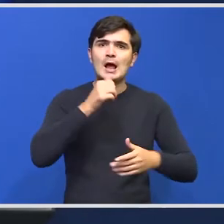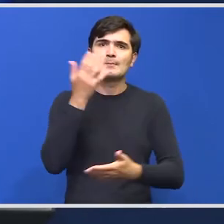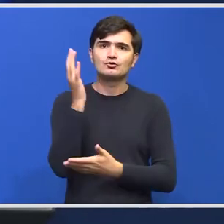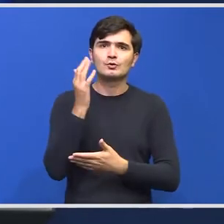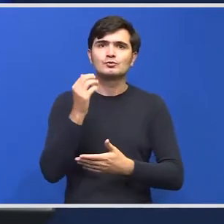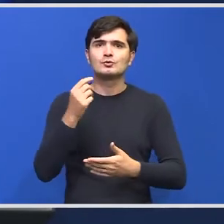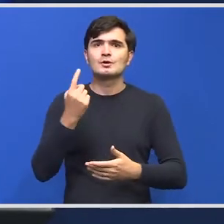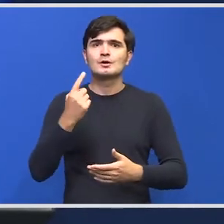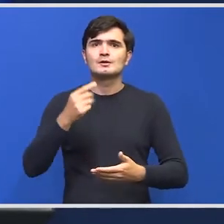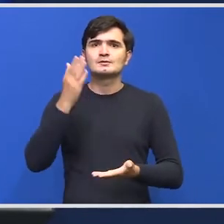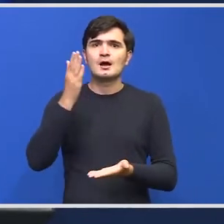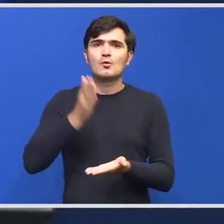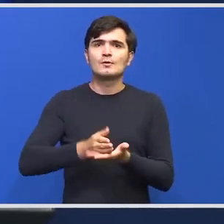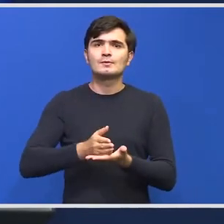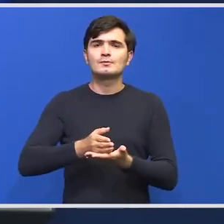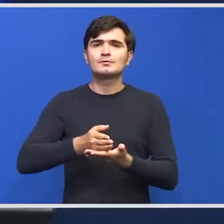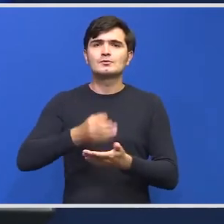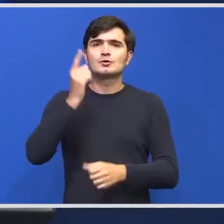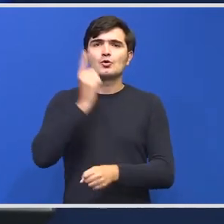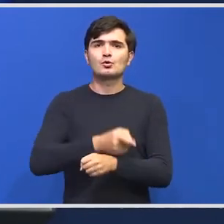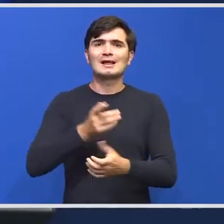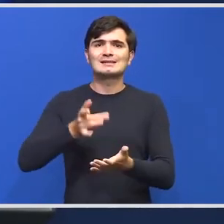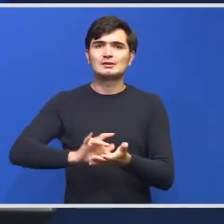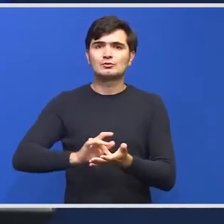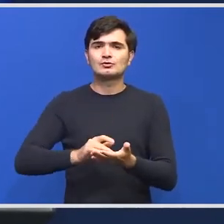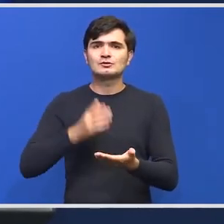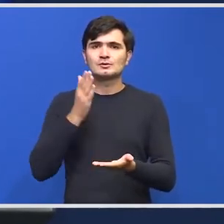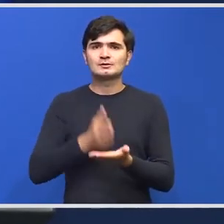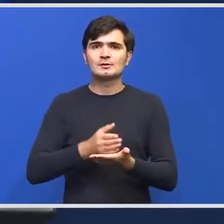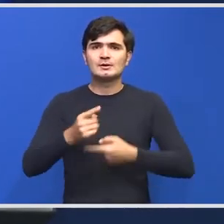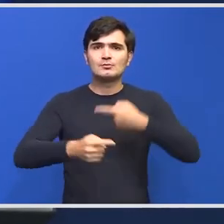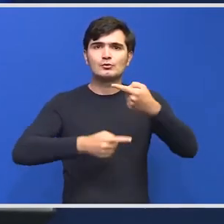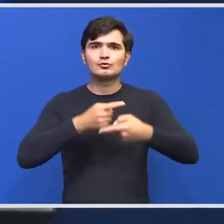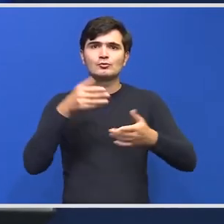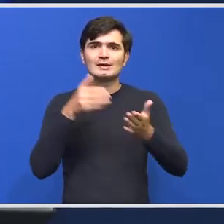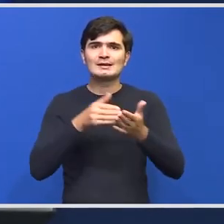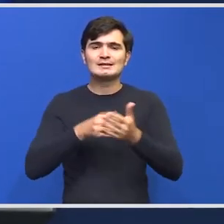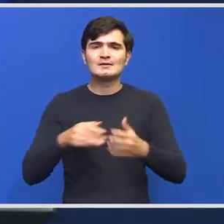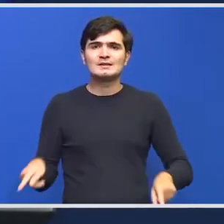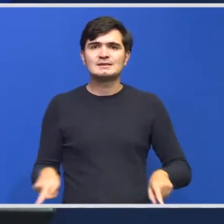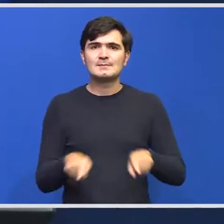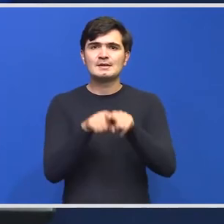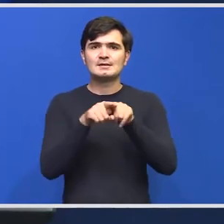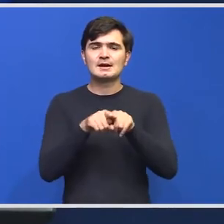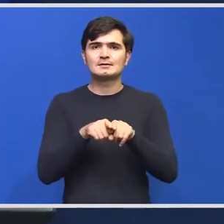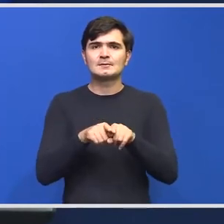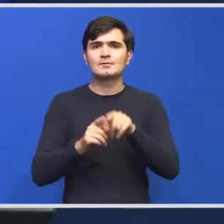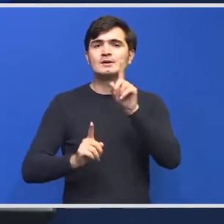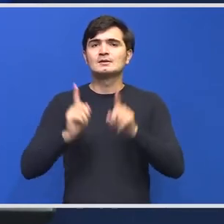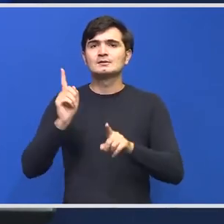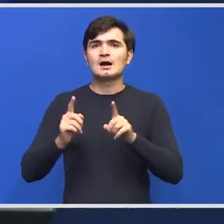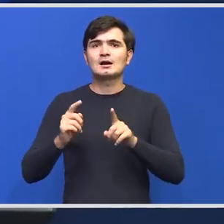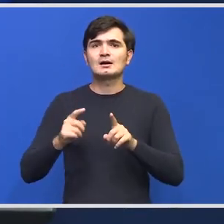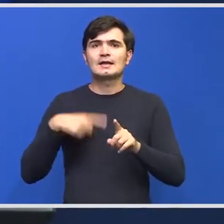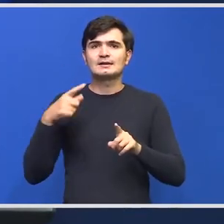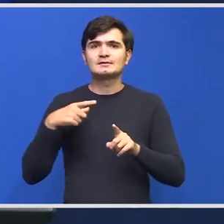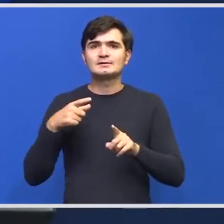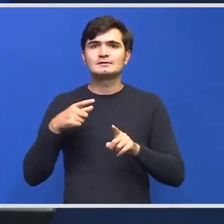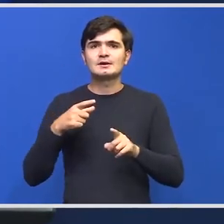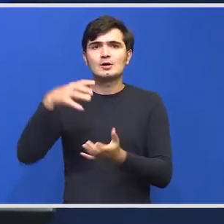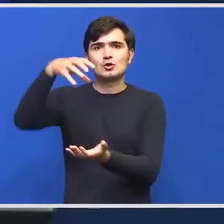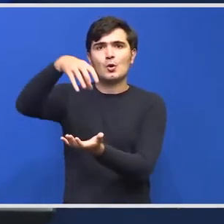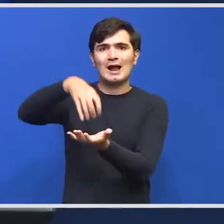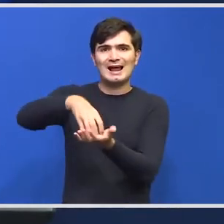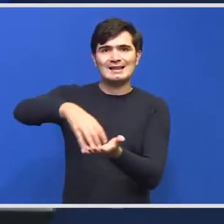ordonanță de urgență prin care stabilim o procedură de intervenție imediată în cazul în care în intravilanul